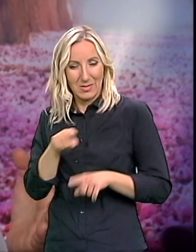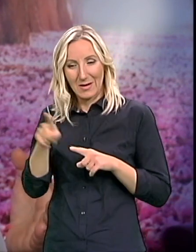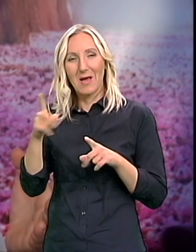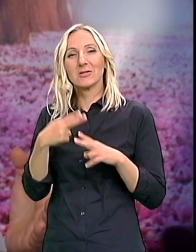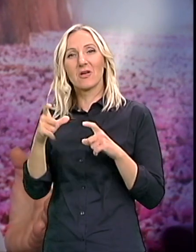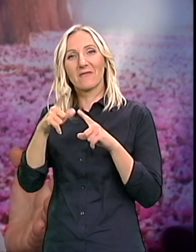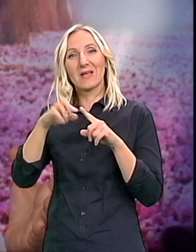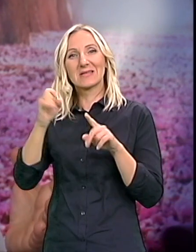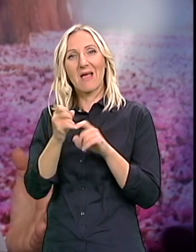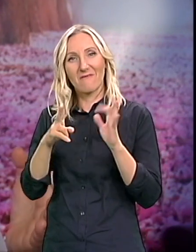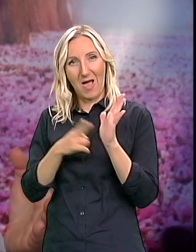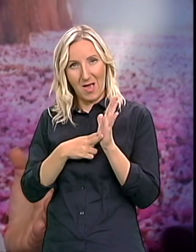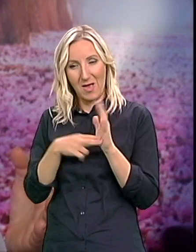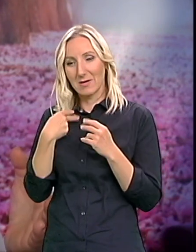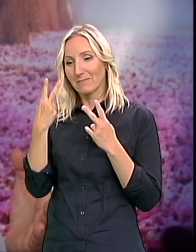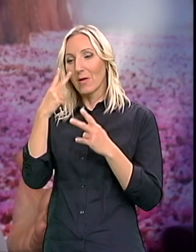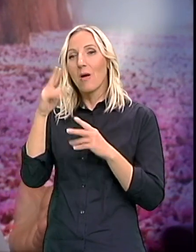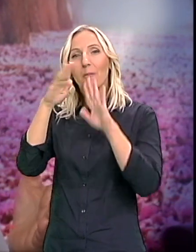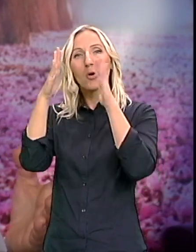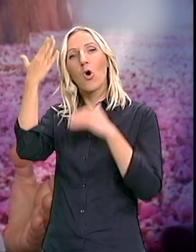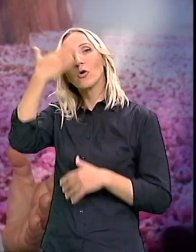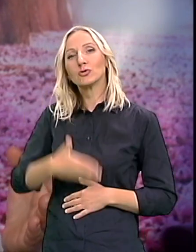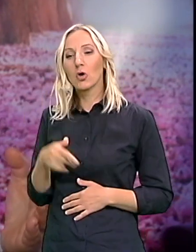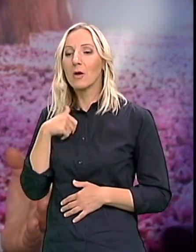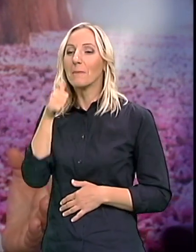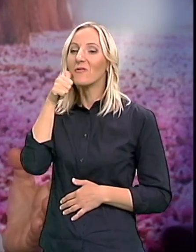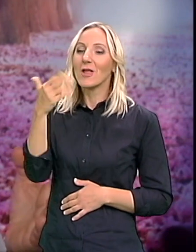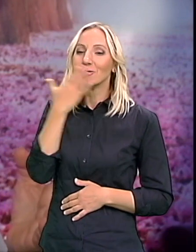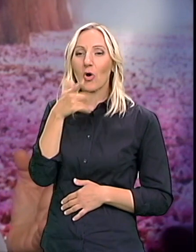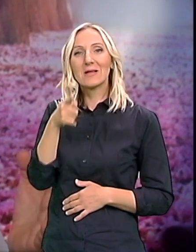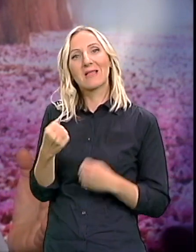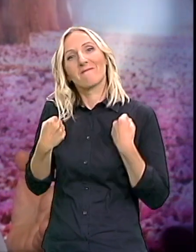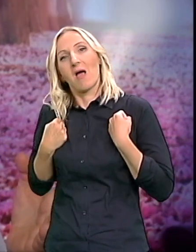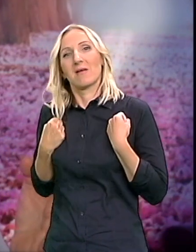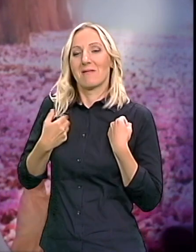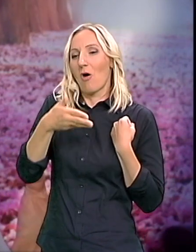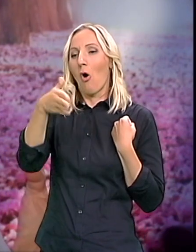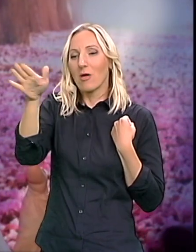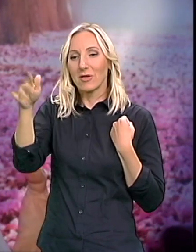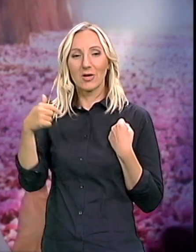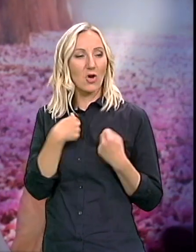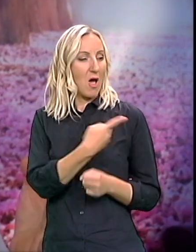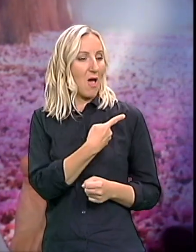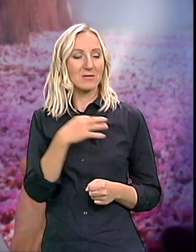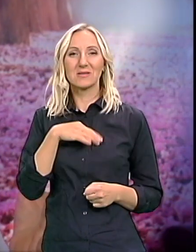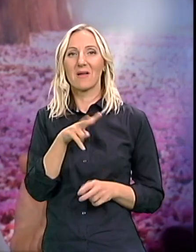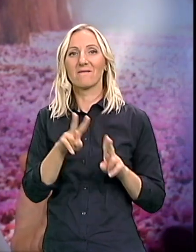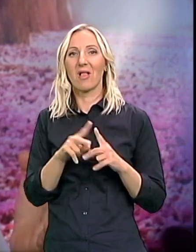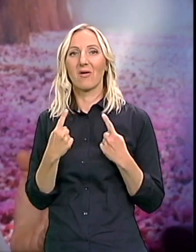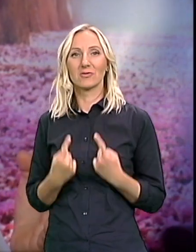Stefana koji je Ja sam gledala kroz prozor Koji je prvi dan škole Otišao sa ranicama Ja sam ostala sa Veljkom iza prozora